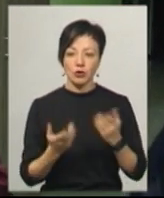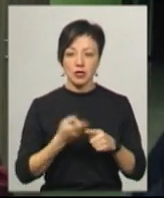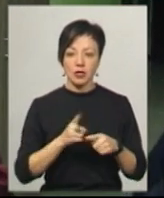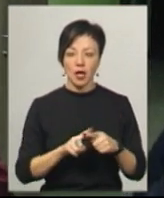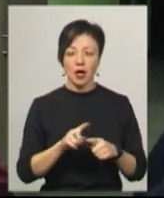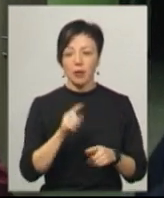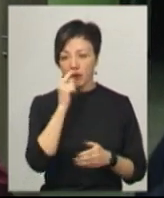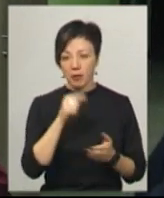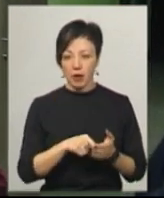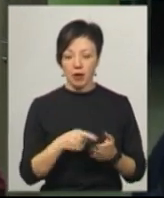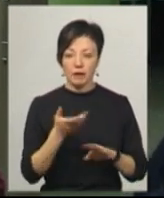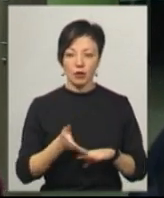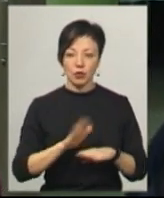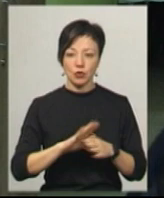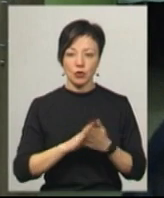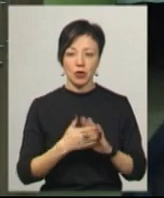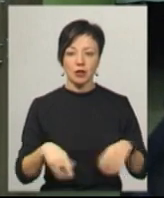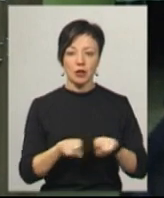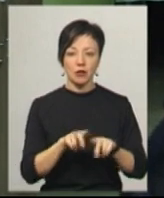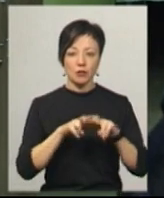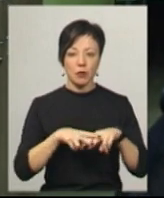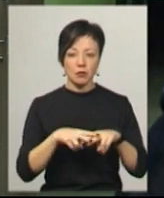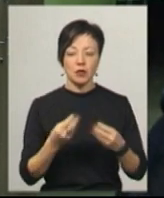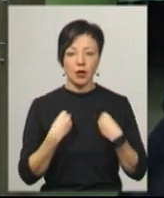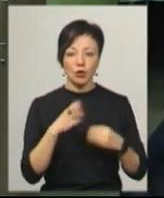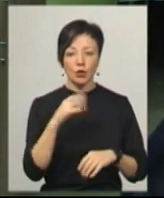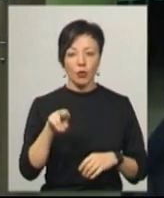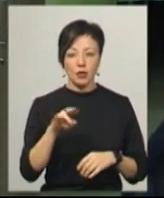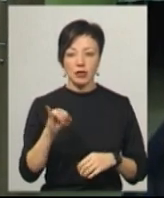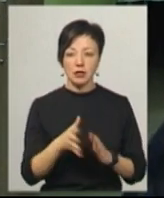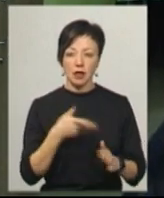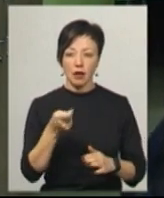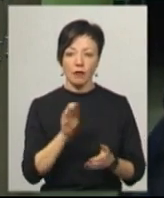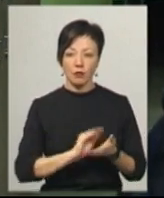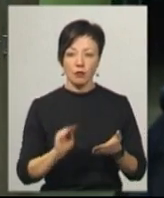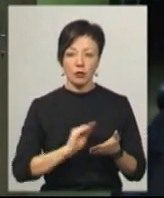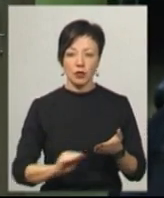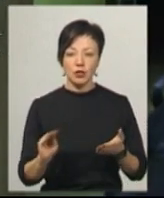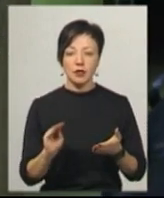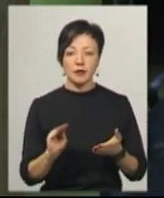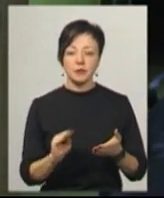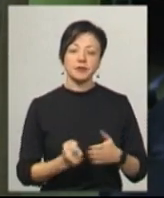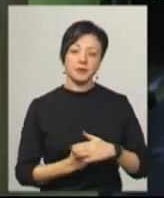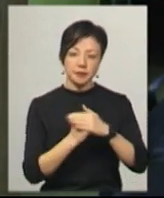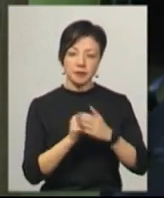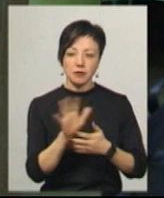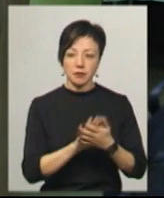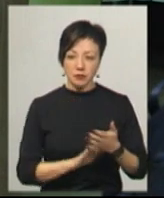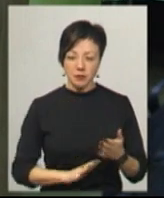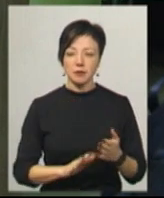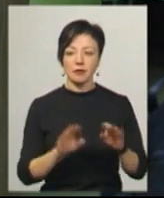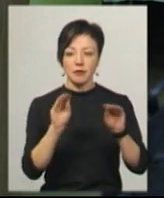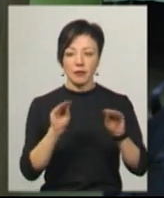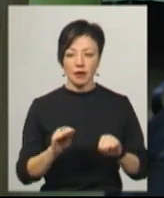люди, які попали в трудну ситуацію, також паспорт дають нам, код і заяву пишуть. Тоді ми на основі заяв цих всіх документів